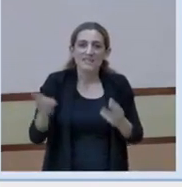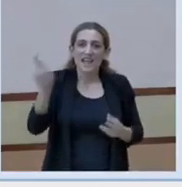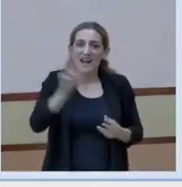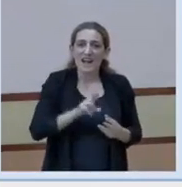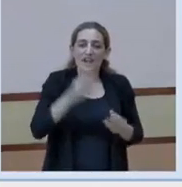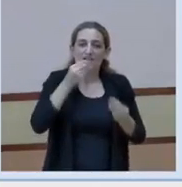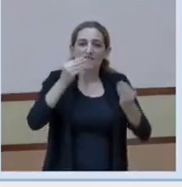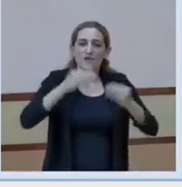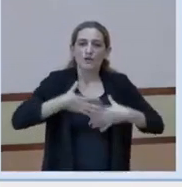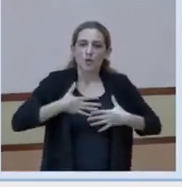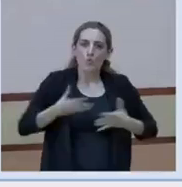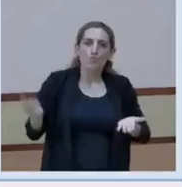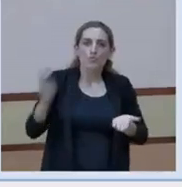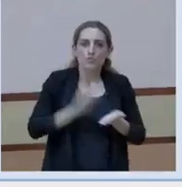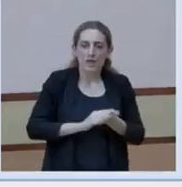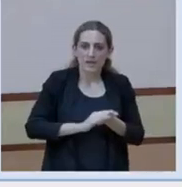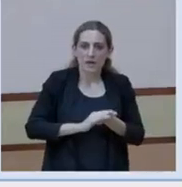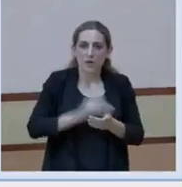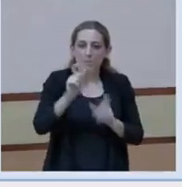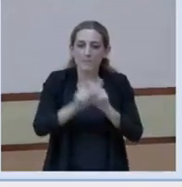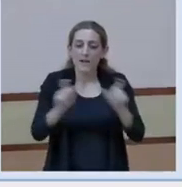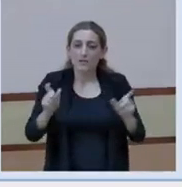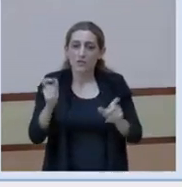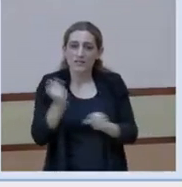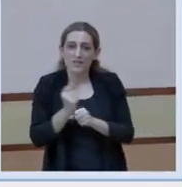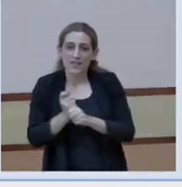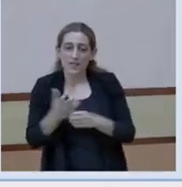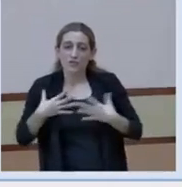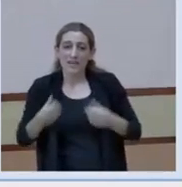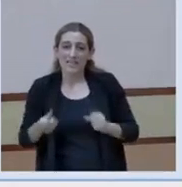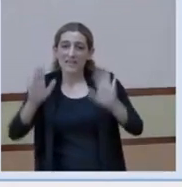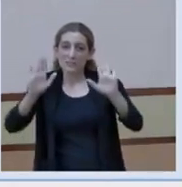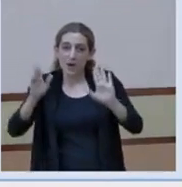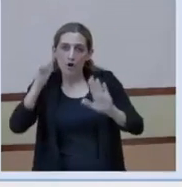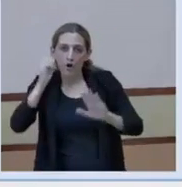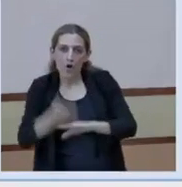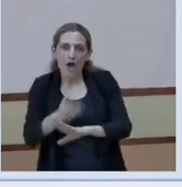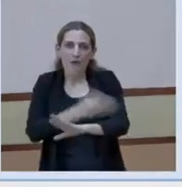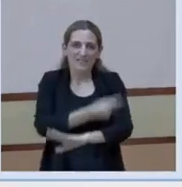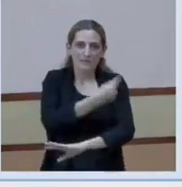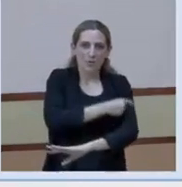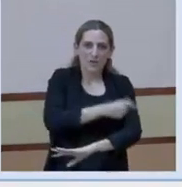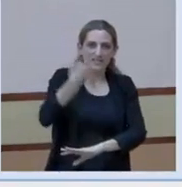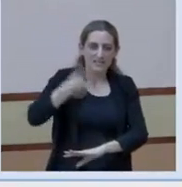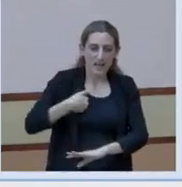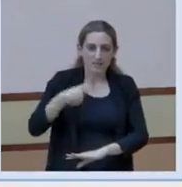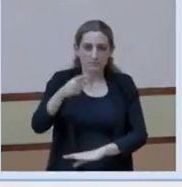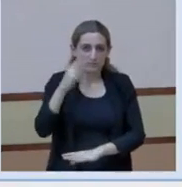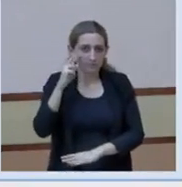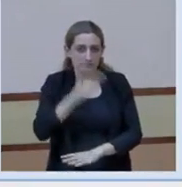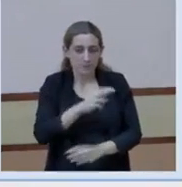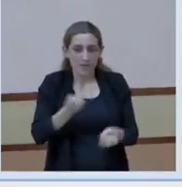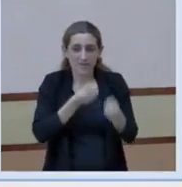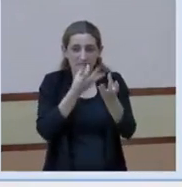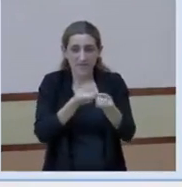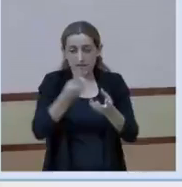-vacunals en treballadors sanitaris. Llavors, aquestes són les dades. Tenim uns 100,